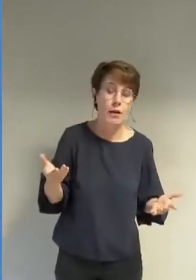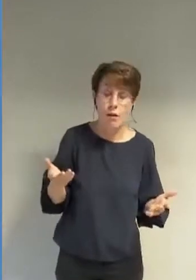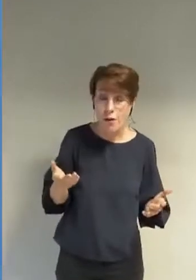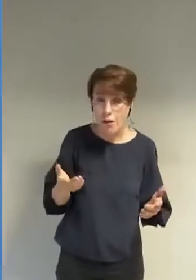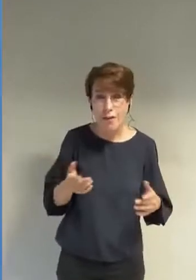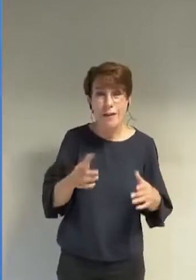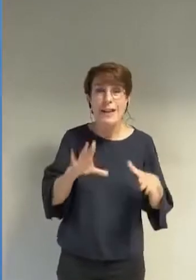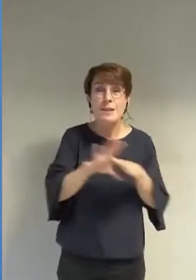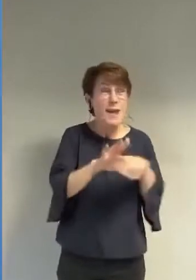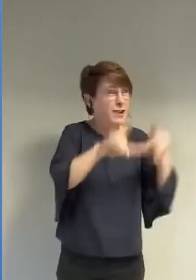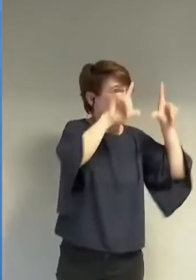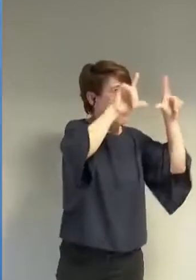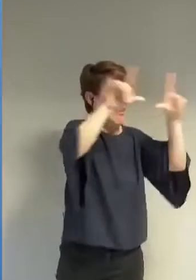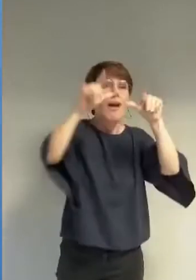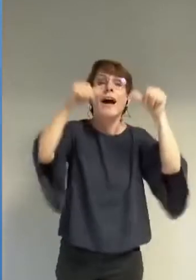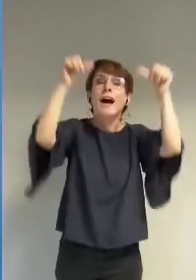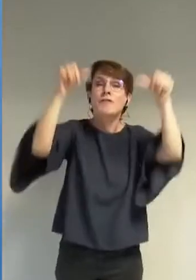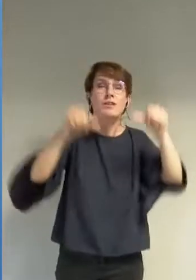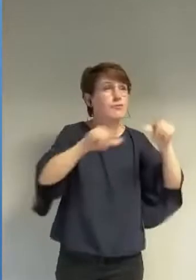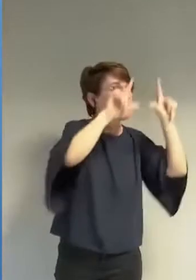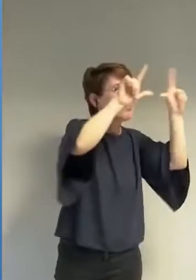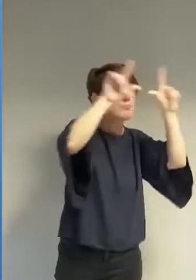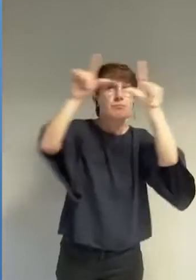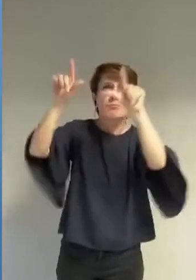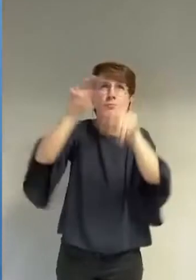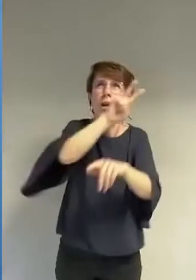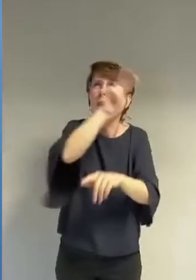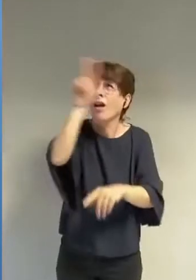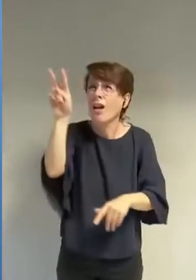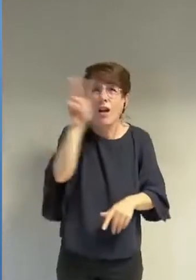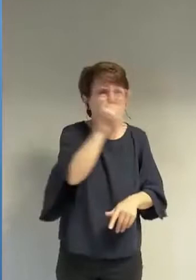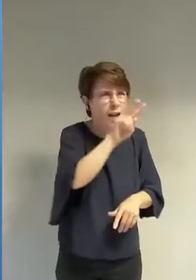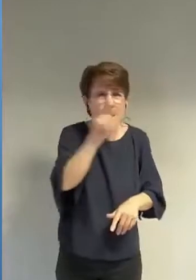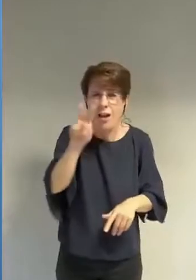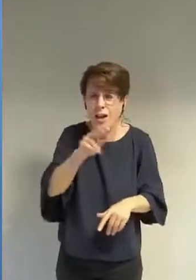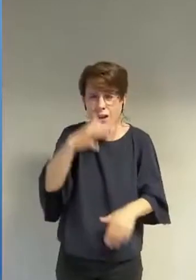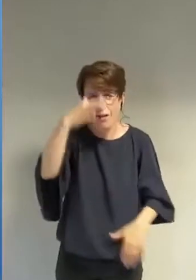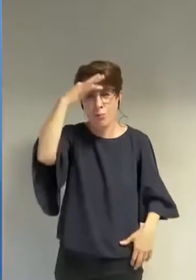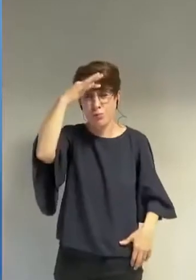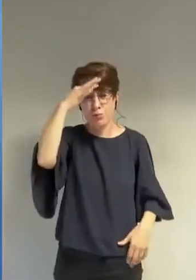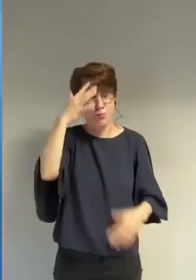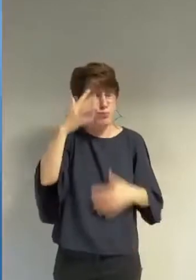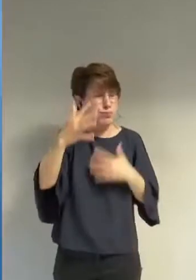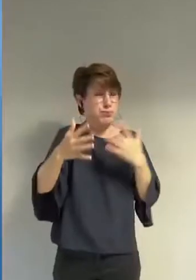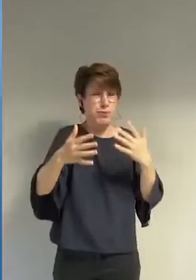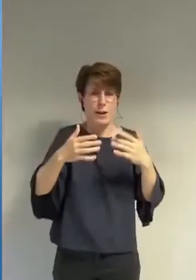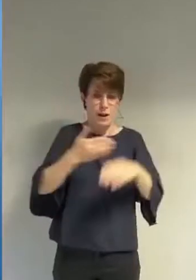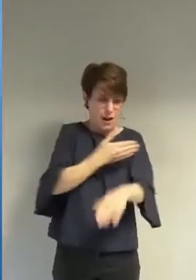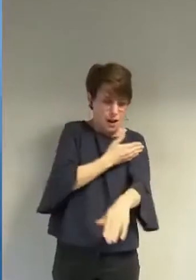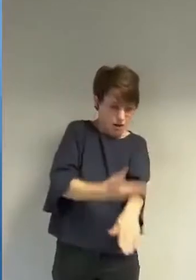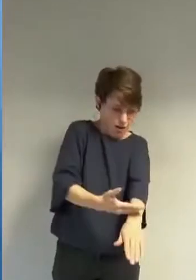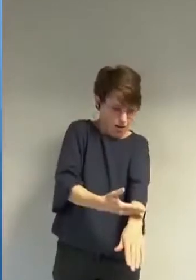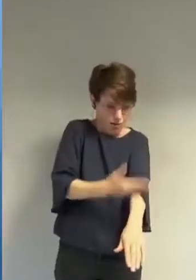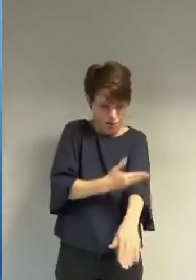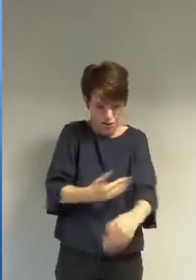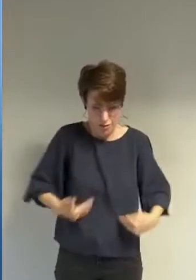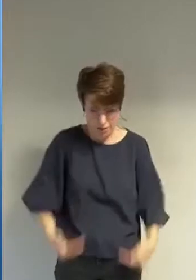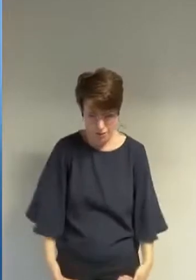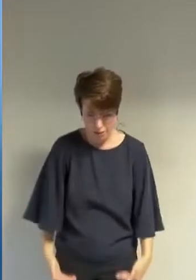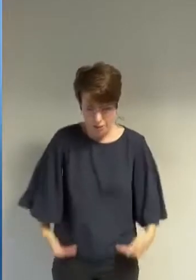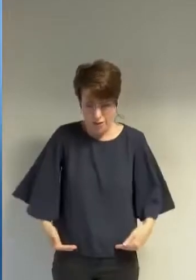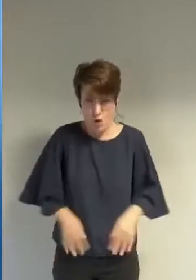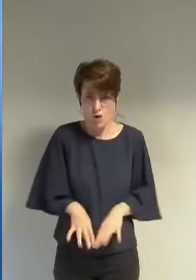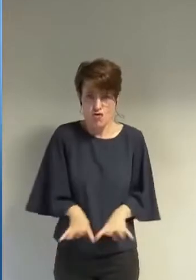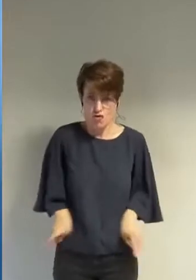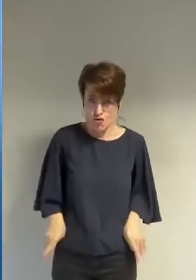pictogrammes qui seront affichés à l'entrée de la piscine tenue de bain près du corps plus ou moins longue quid de la longueur de la